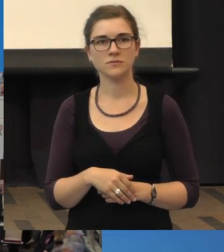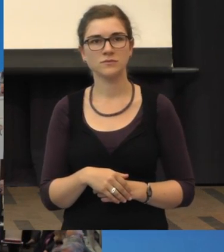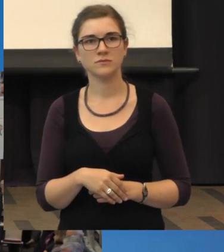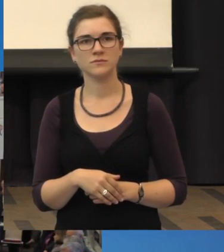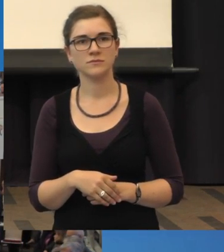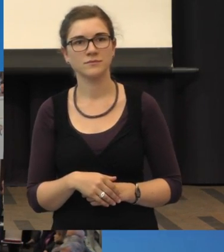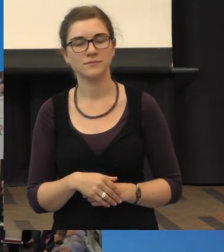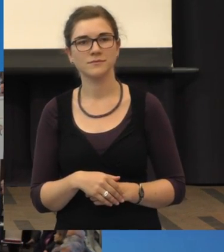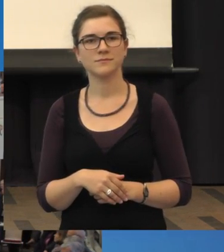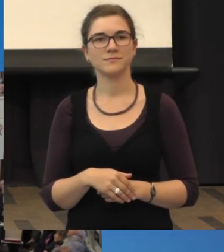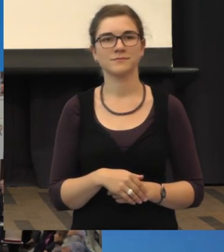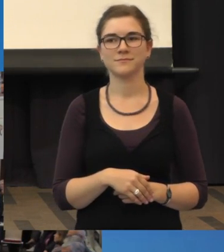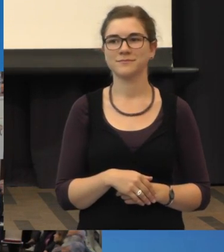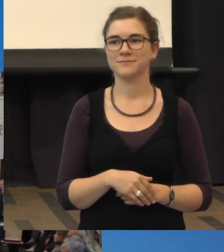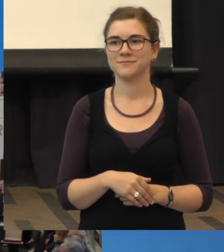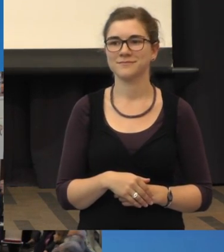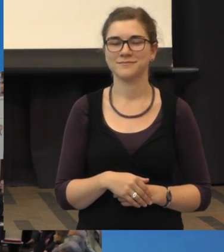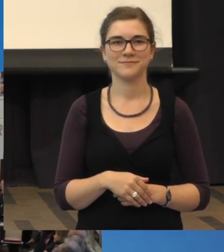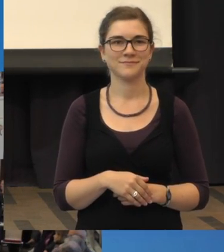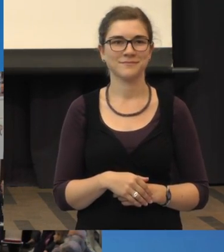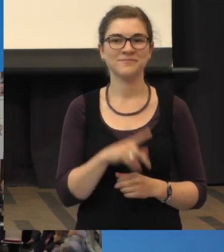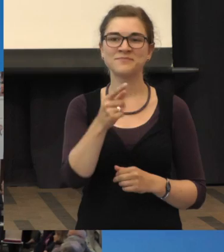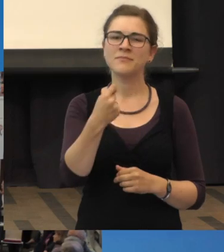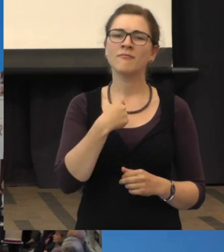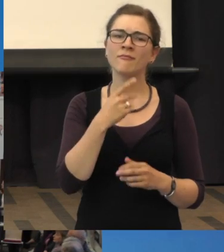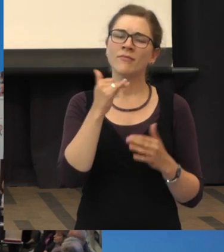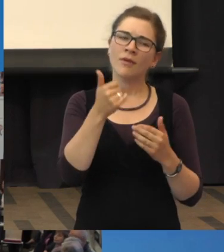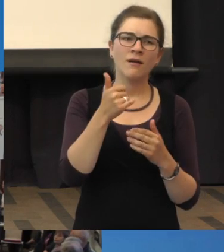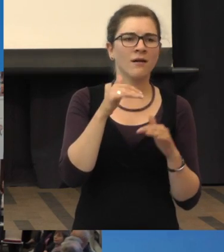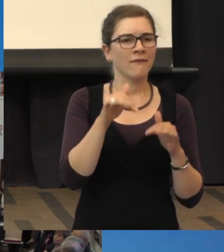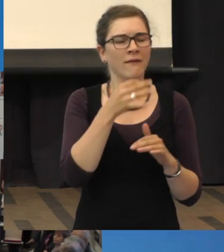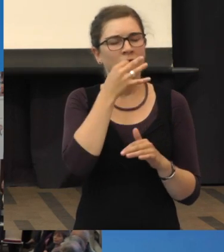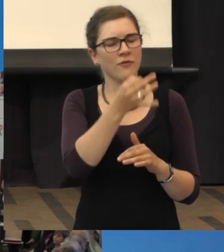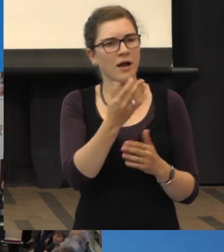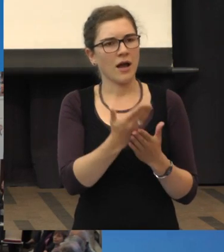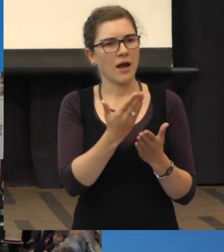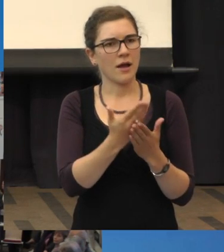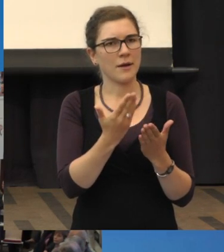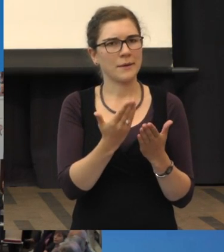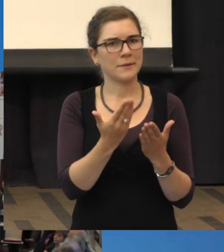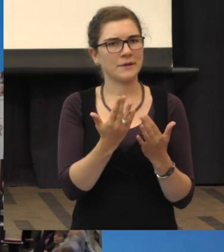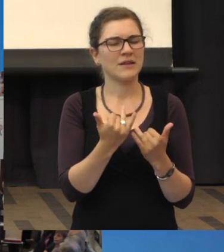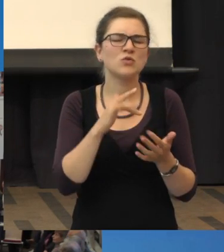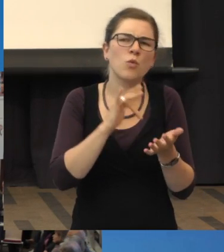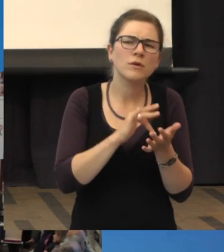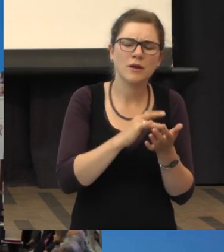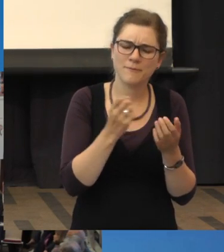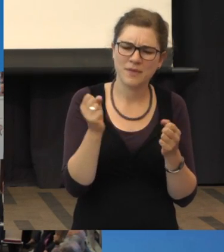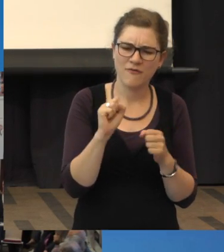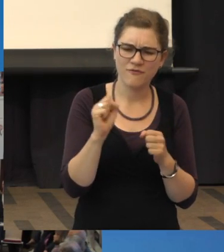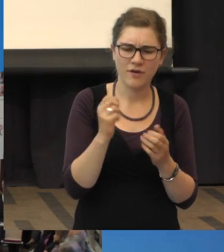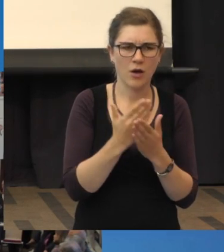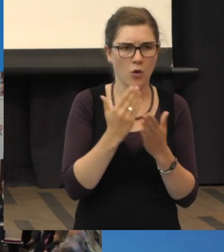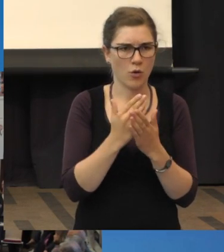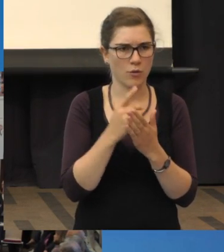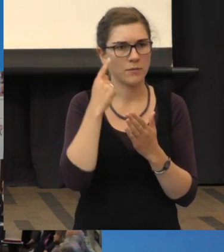In der Nislauf. Ich habe eine Frage. Welche Gründe können dazu führen, dass bei einer